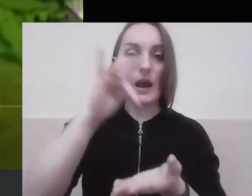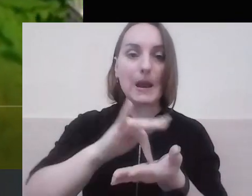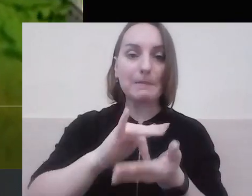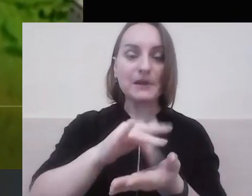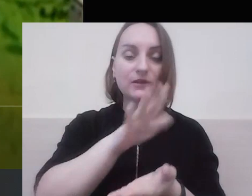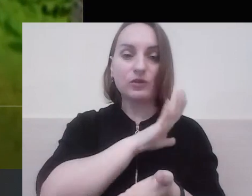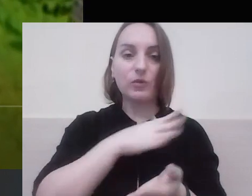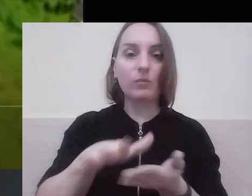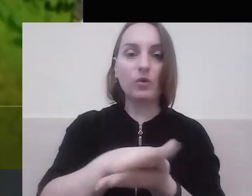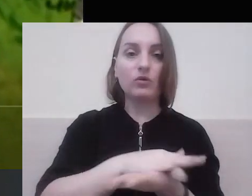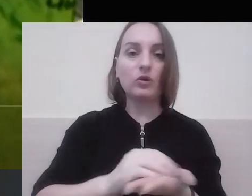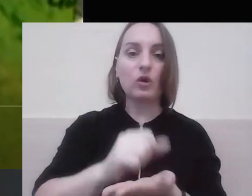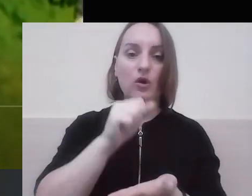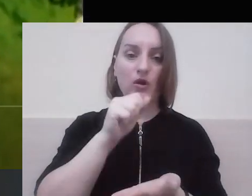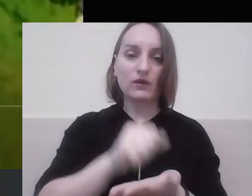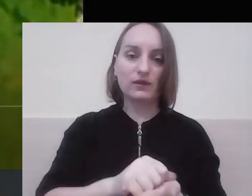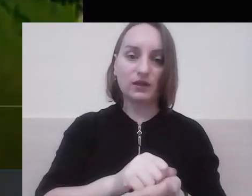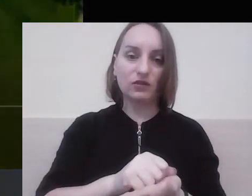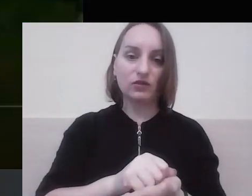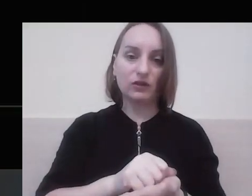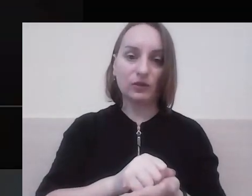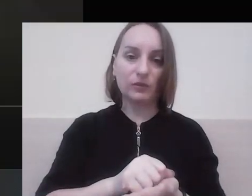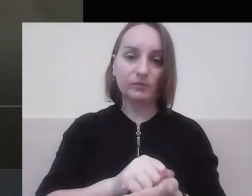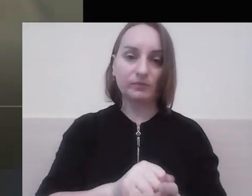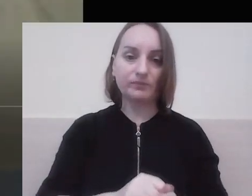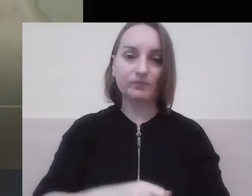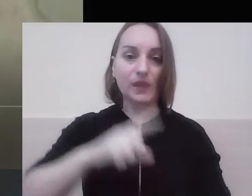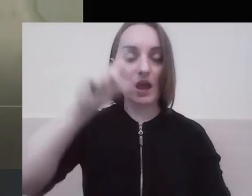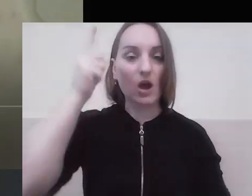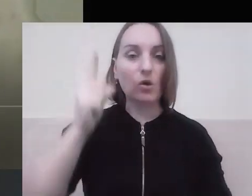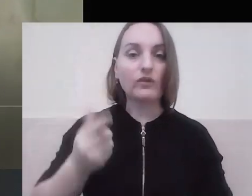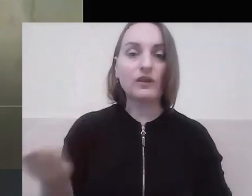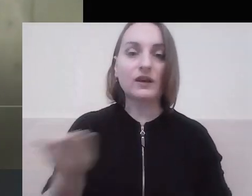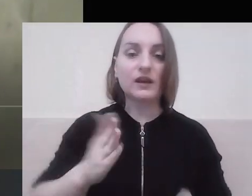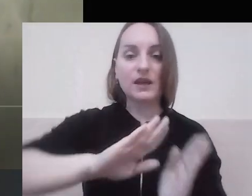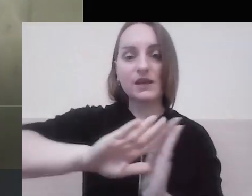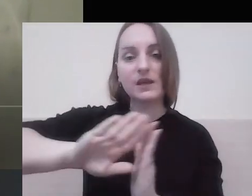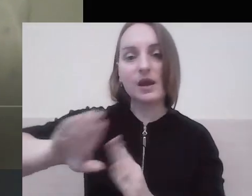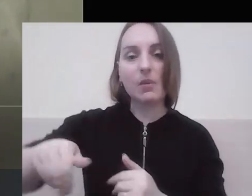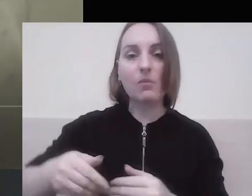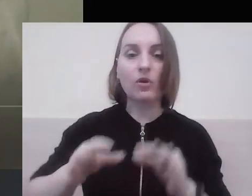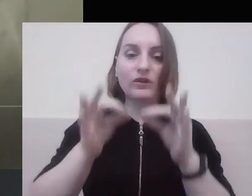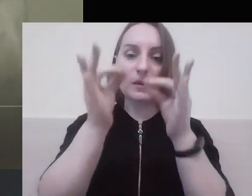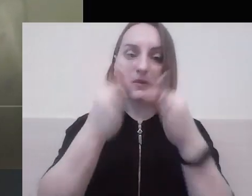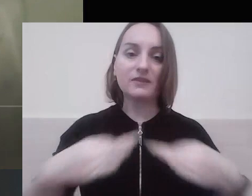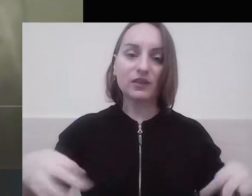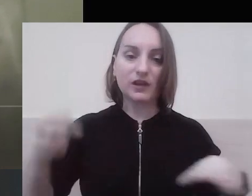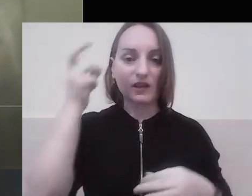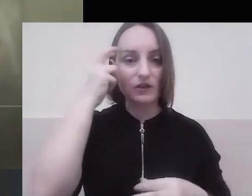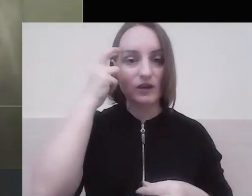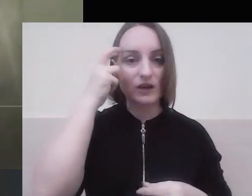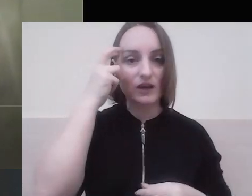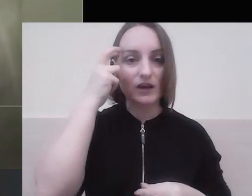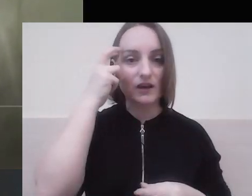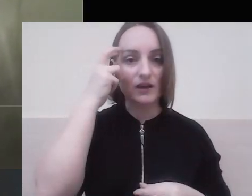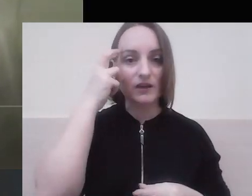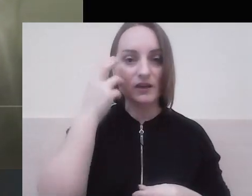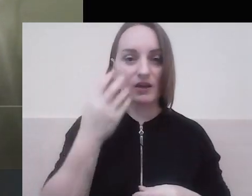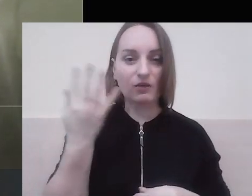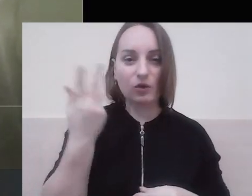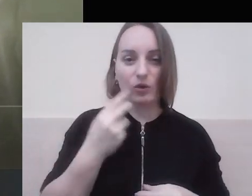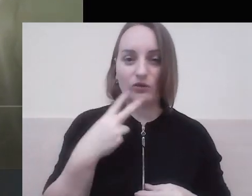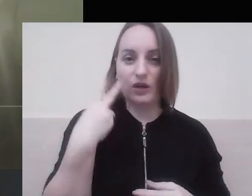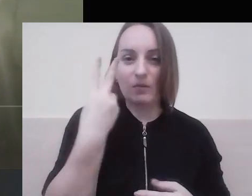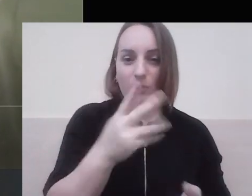мирними жителями вчинено жорстоку розправу. Козаки, які згодом 1 вересня звільнили Київ, гірко плакали,